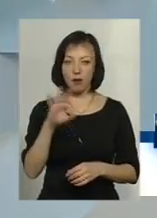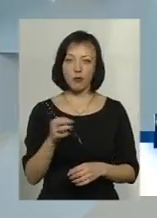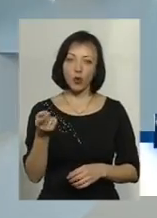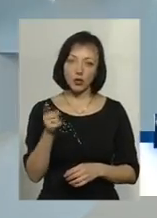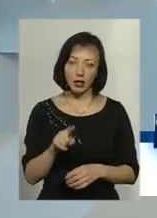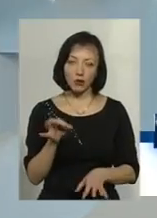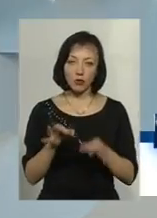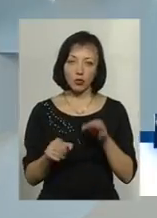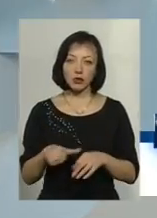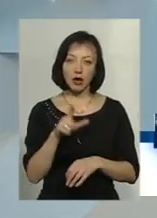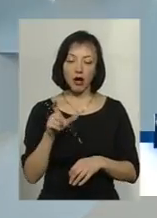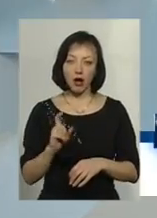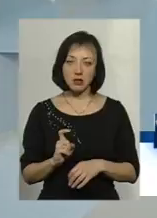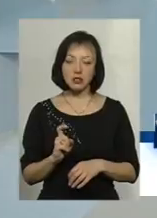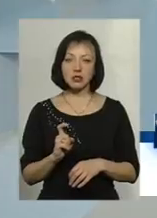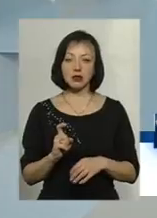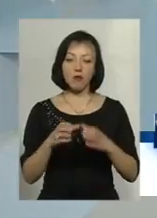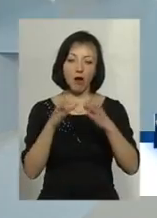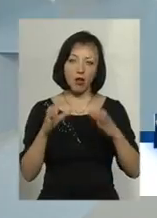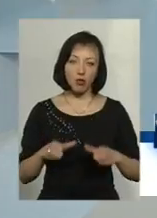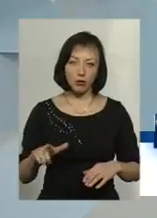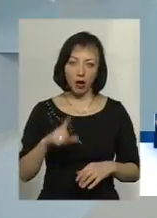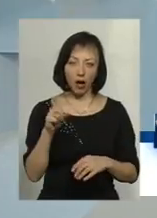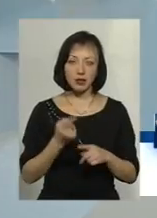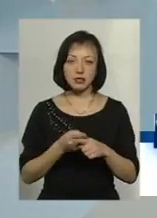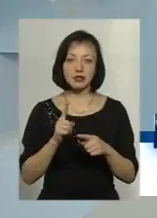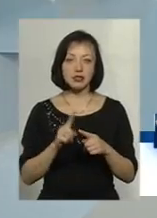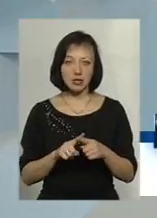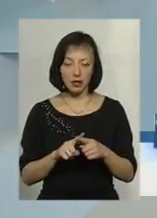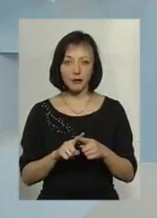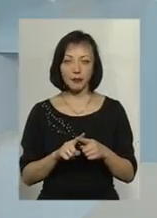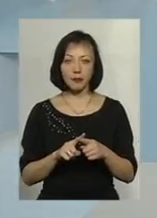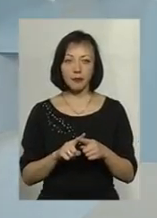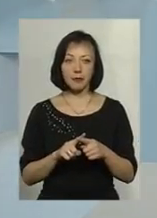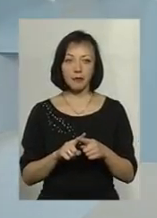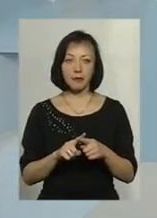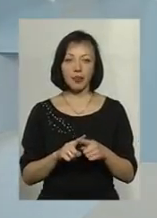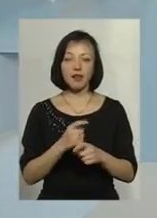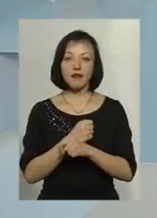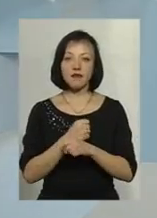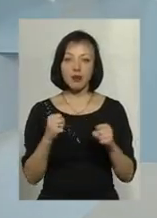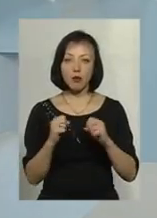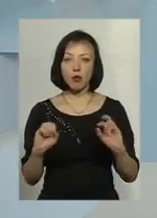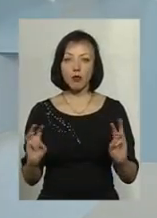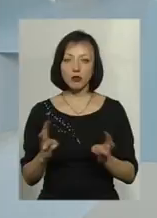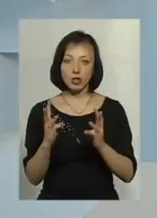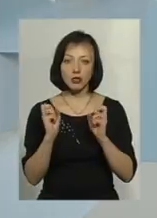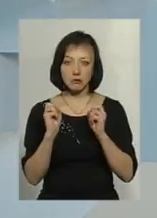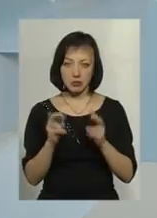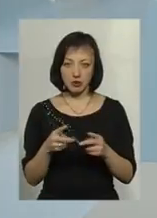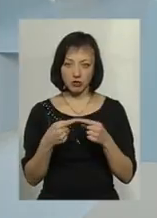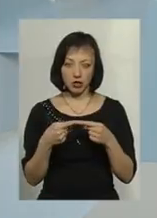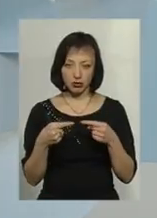природний газ, скраплений газ – це разом з тим вибуху, пожежу, небезпечна речовина.